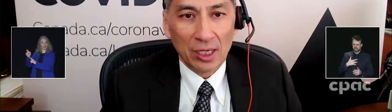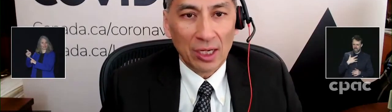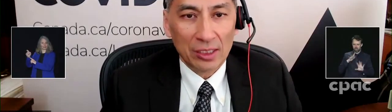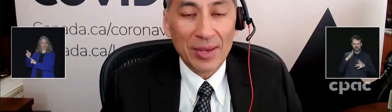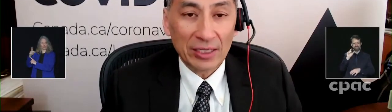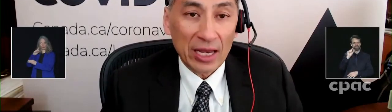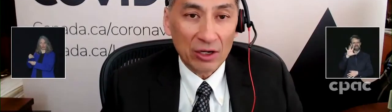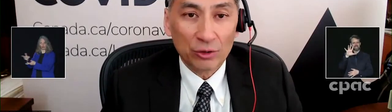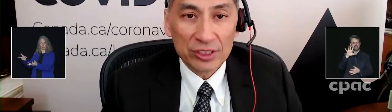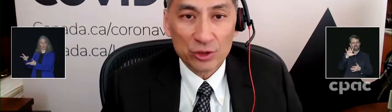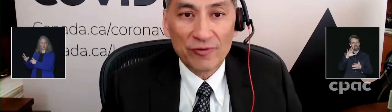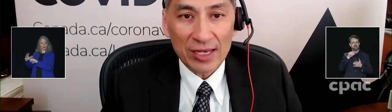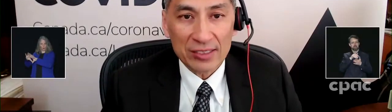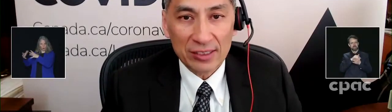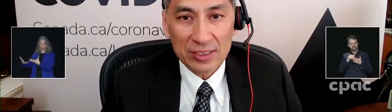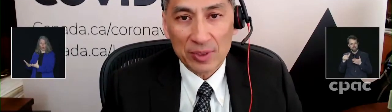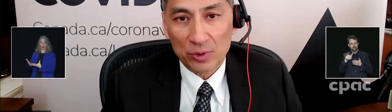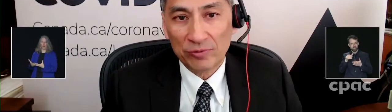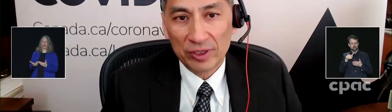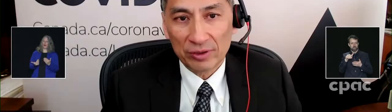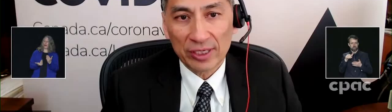Merci. Merci.